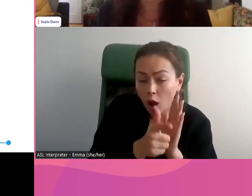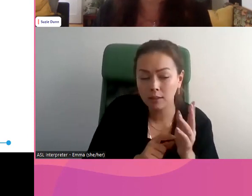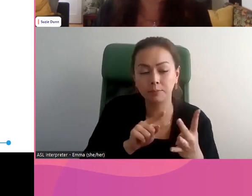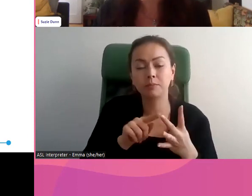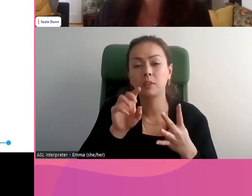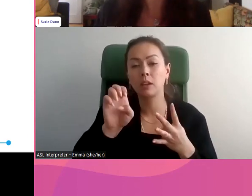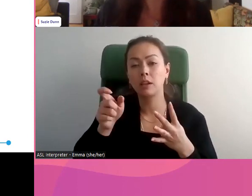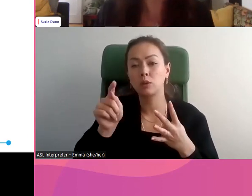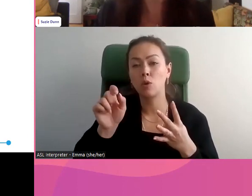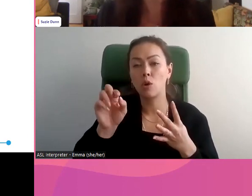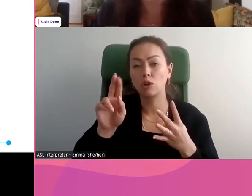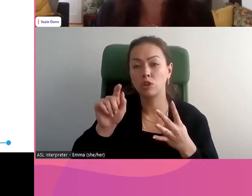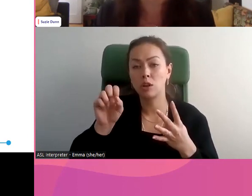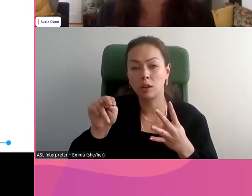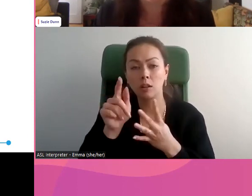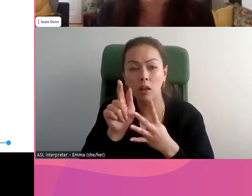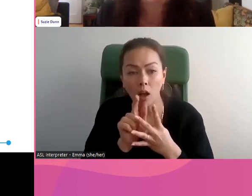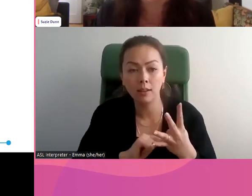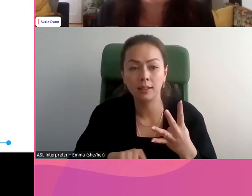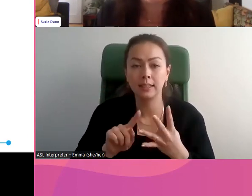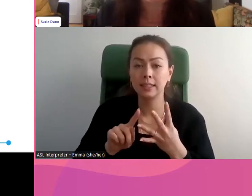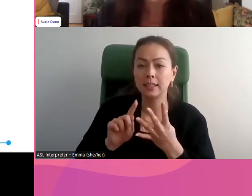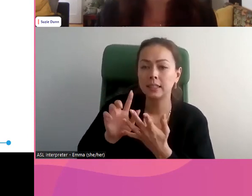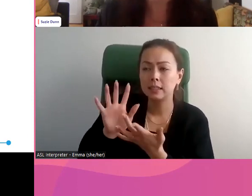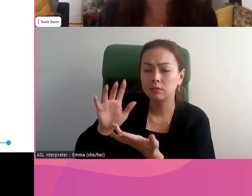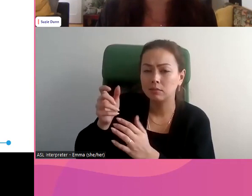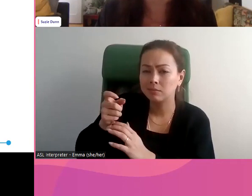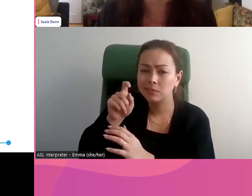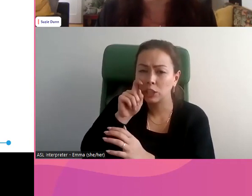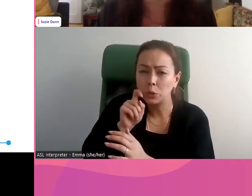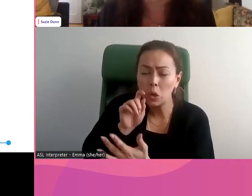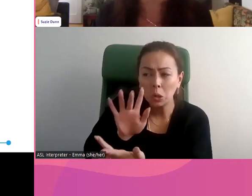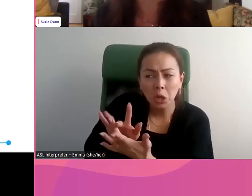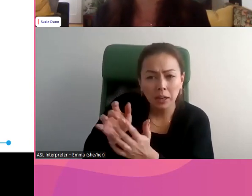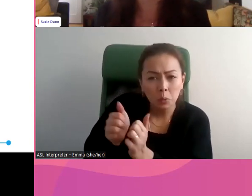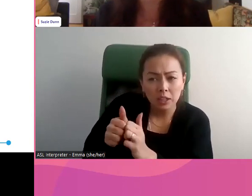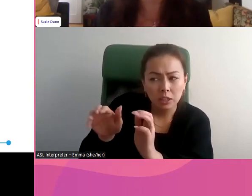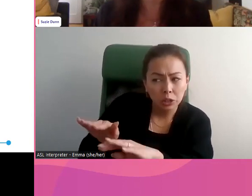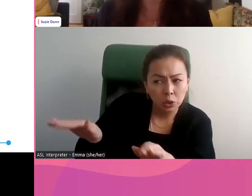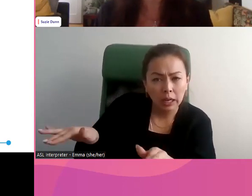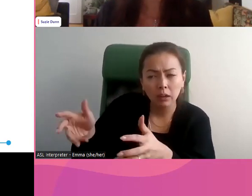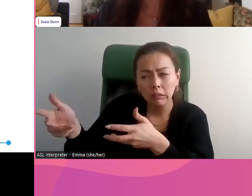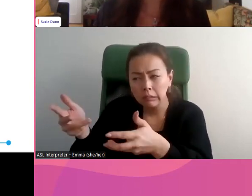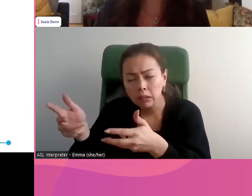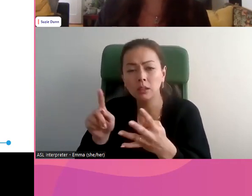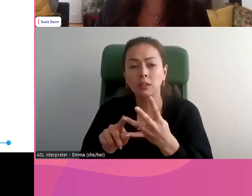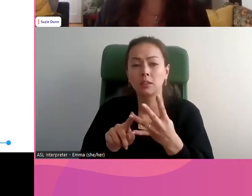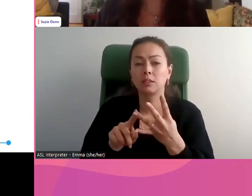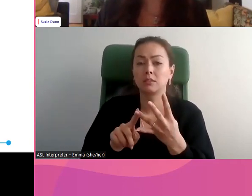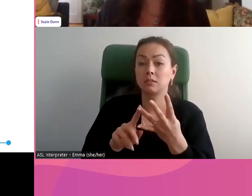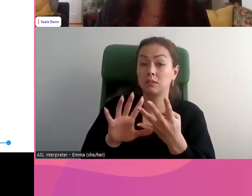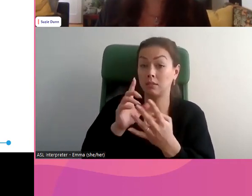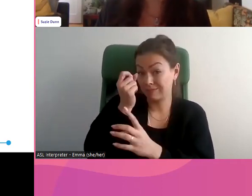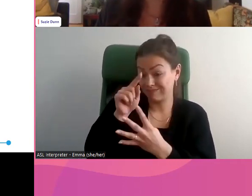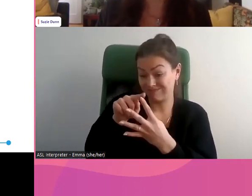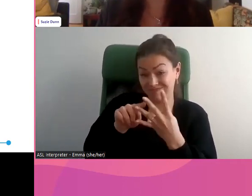sur l'extorsion, sur l'incitation à des contacts sexuels contre les enfants. Donc, cela s'applique